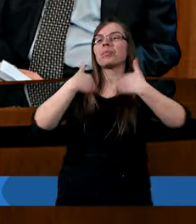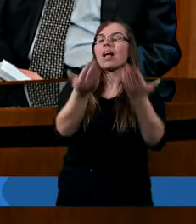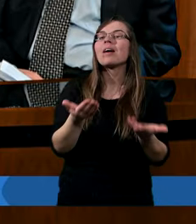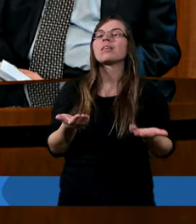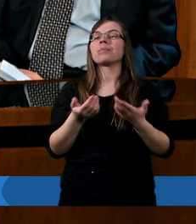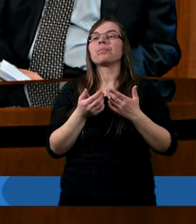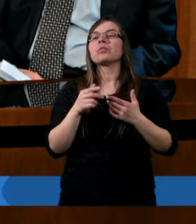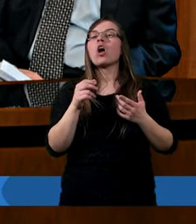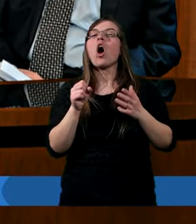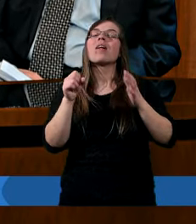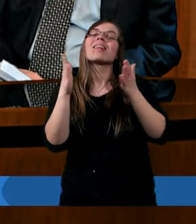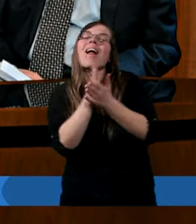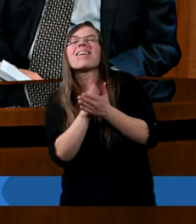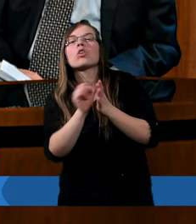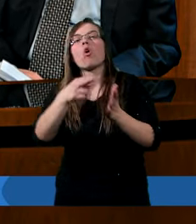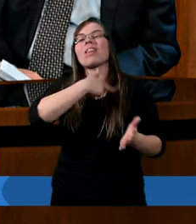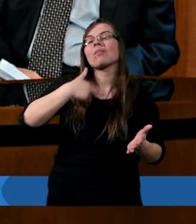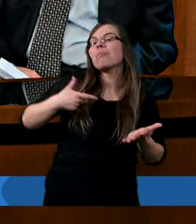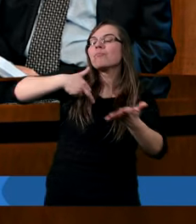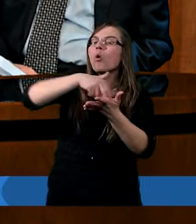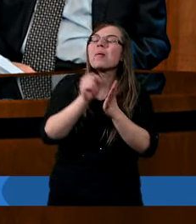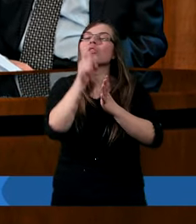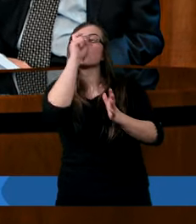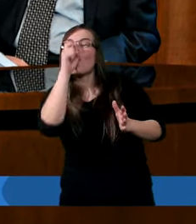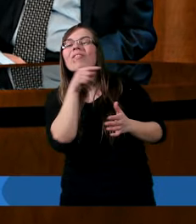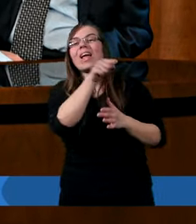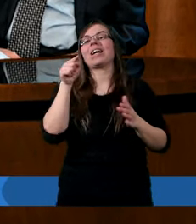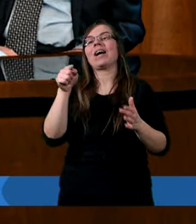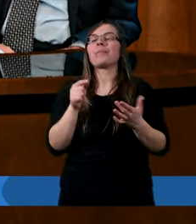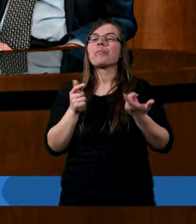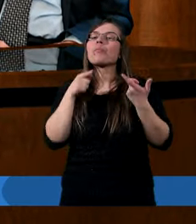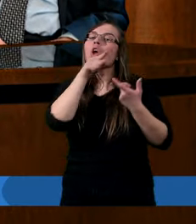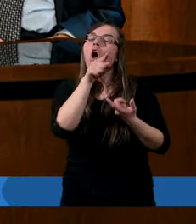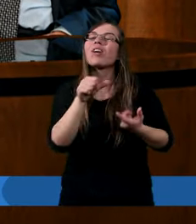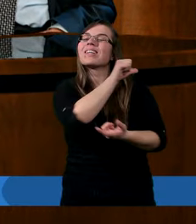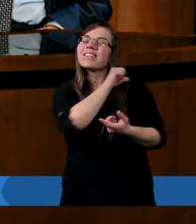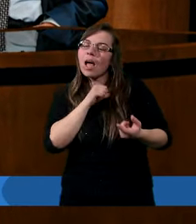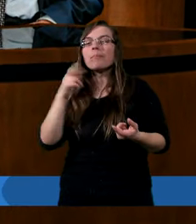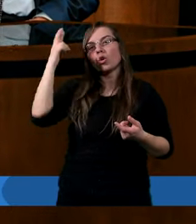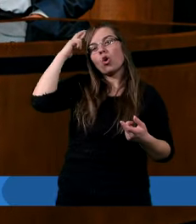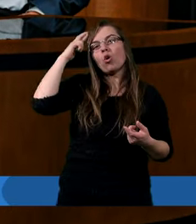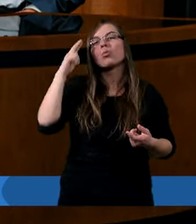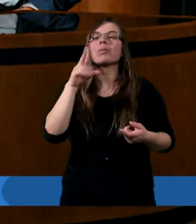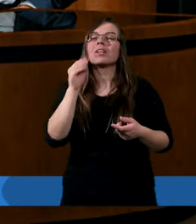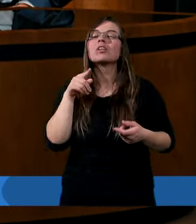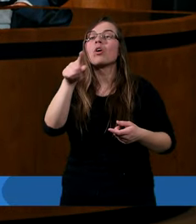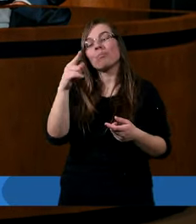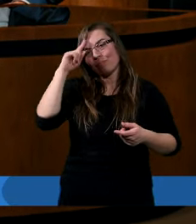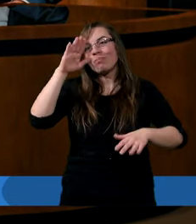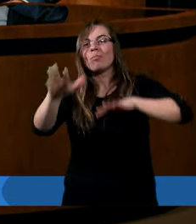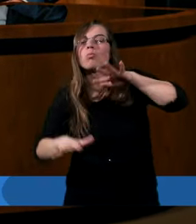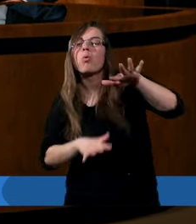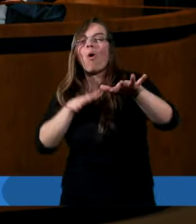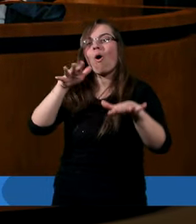od naszego podejścia do tego człowieka. On sam rozumie, że zbłądził